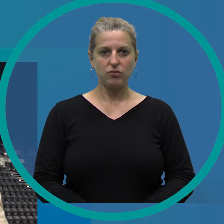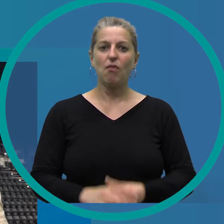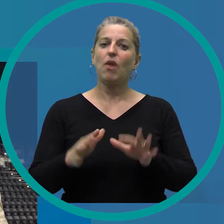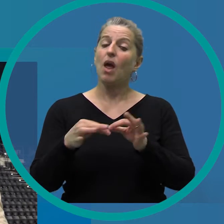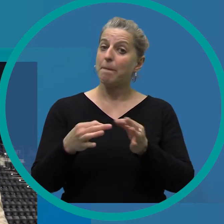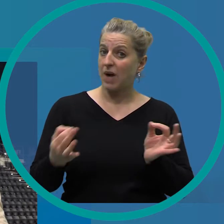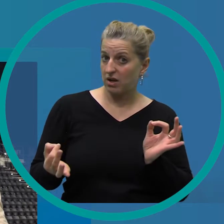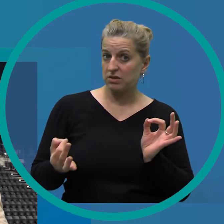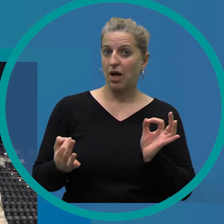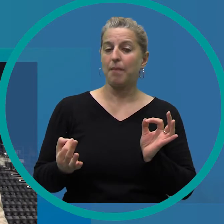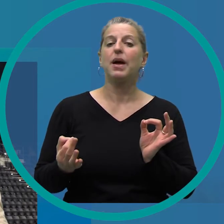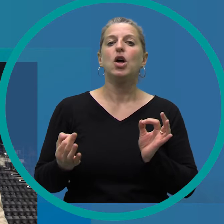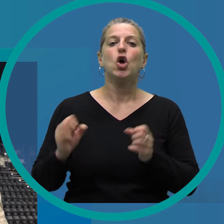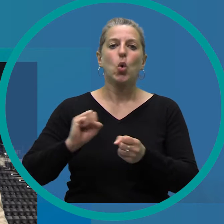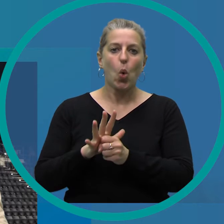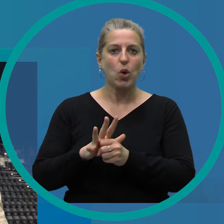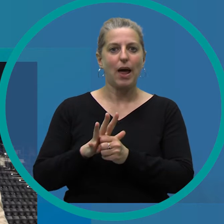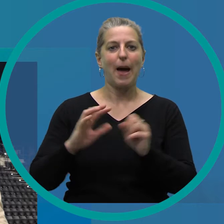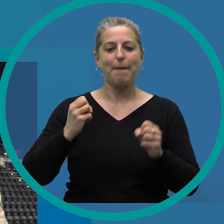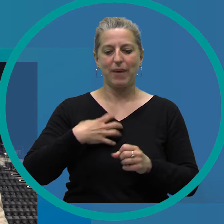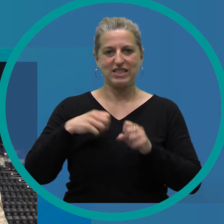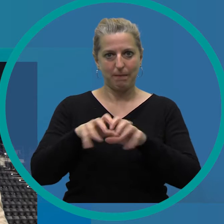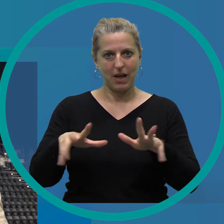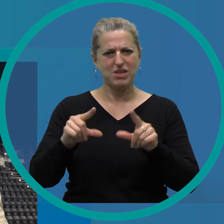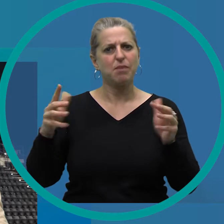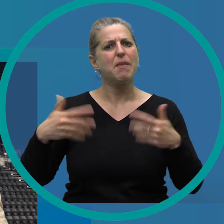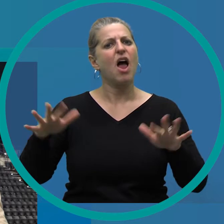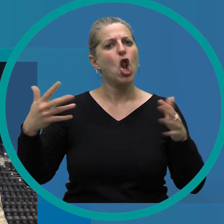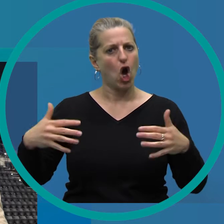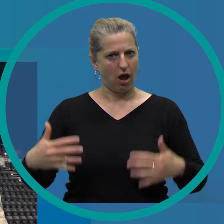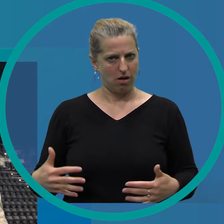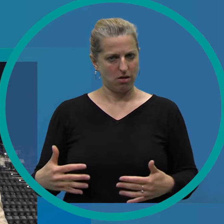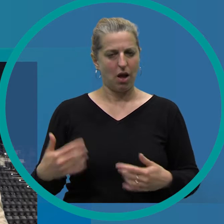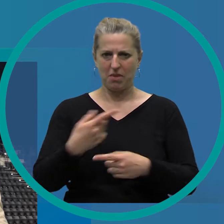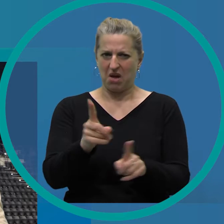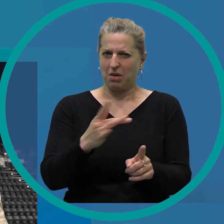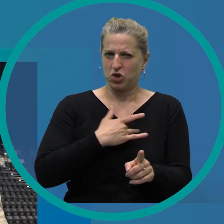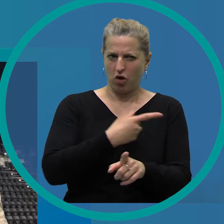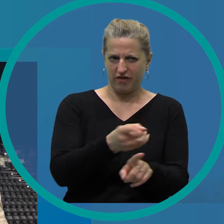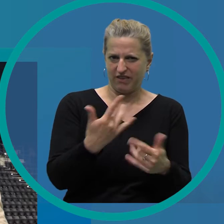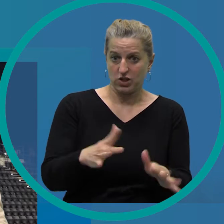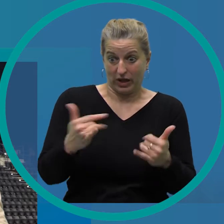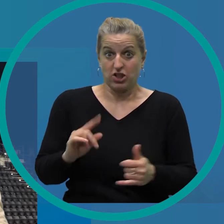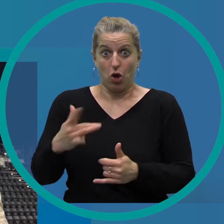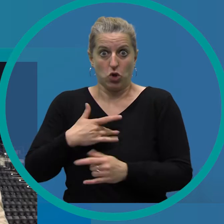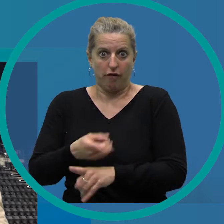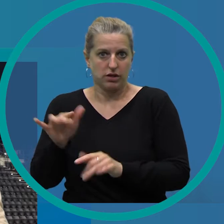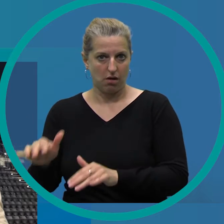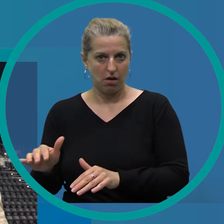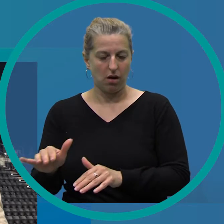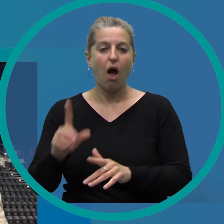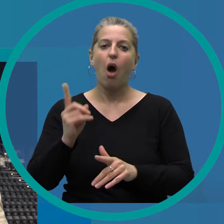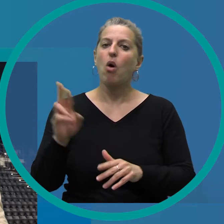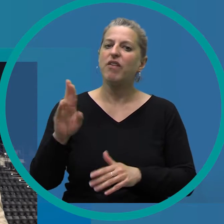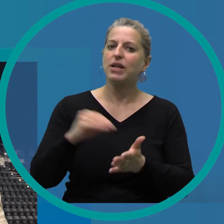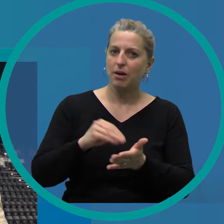Die Maßnahmen rund um die Corona-Pandemie werden langsam etwas gelockert. Es gibt kaum jemanden, der nicht davon betroffen war oder ist. Zu den